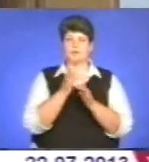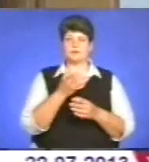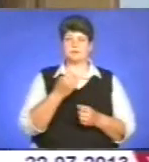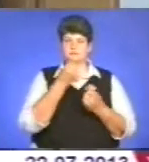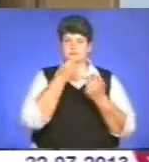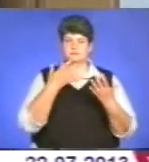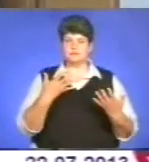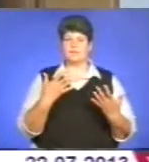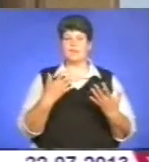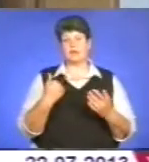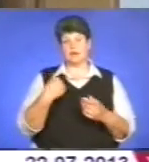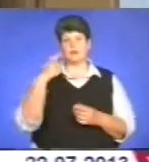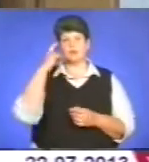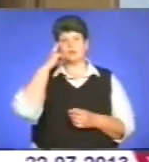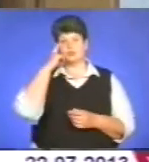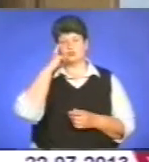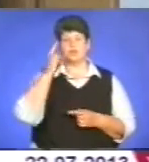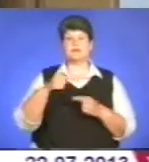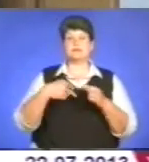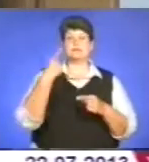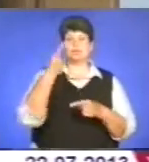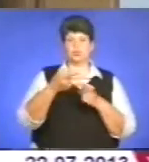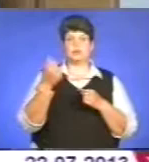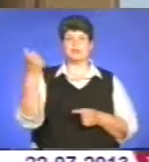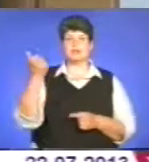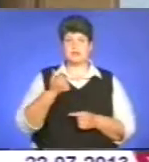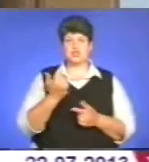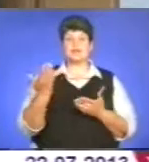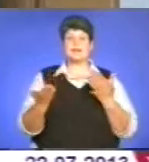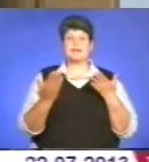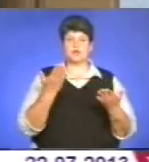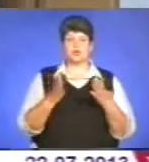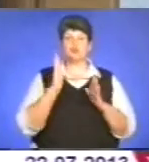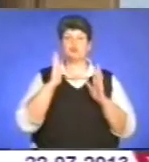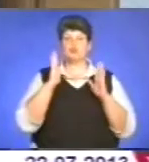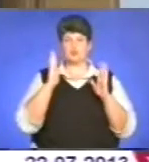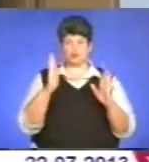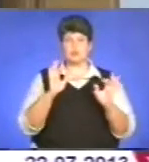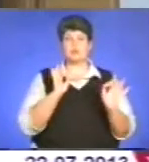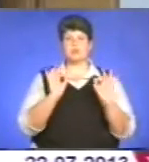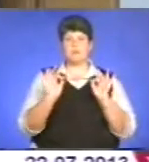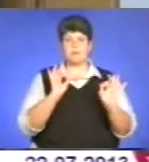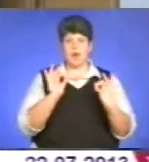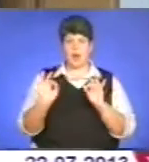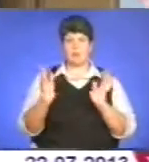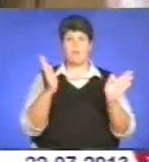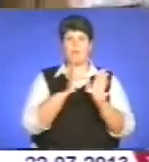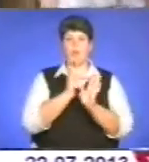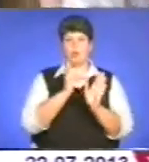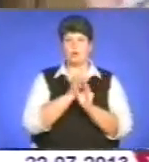я думаю, на сліджий тиждень, якщо буде стояти нормальна погода,